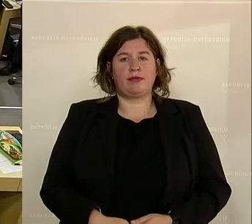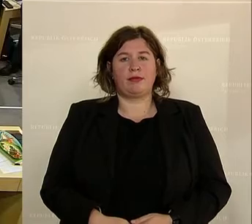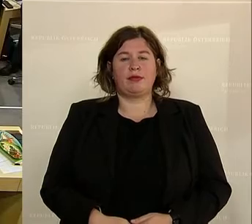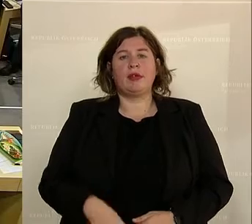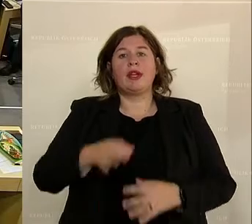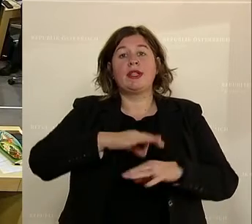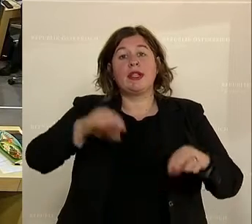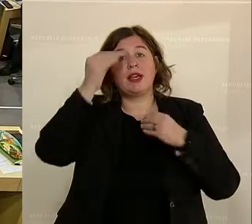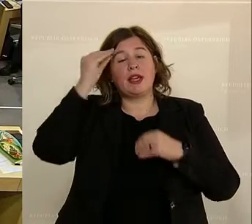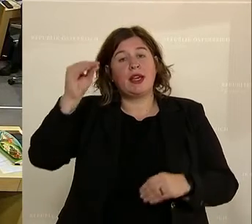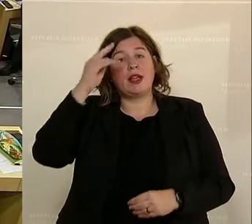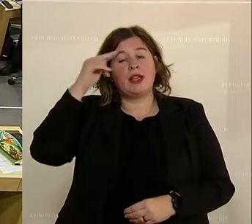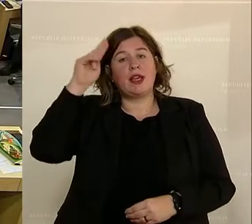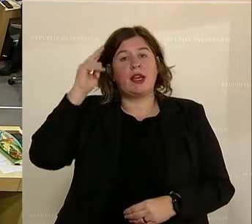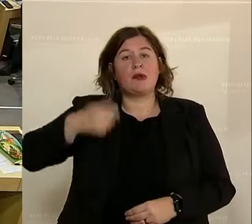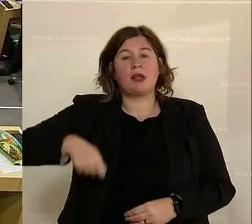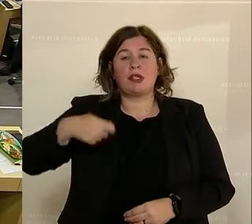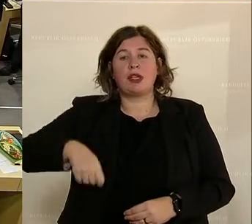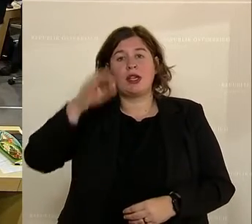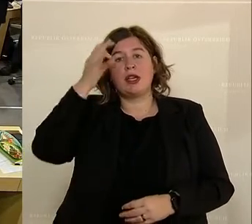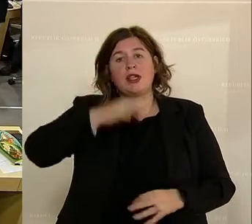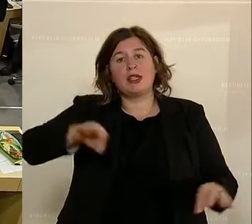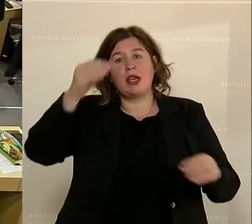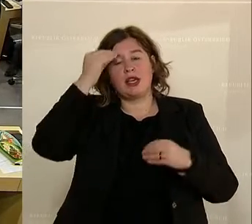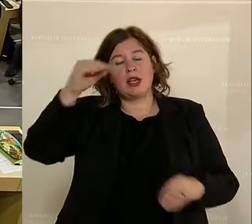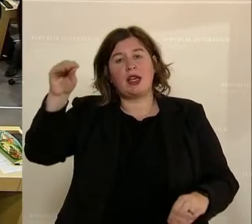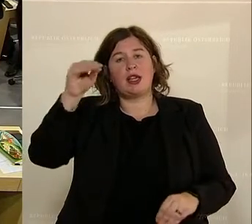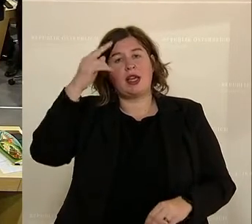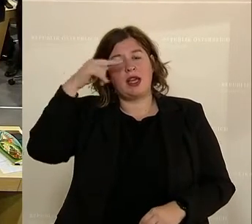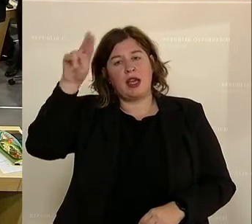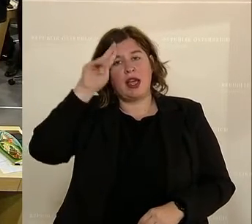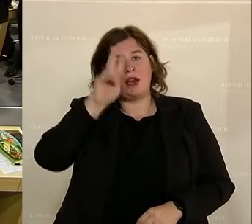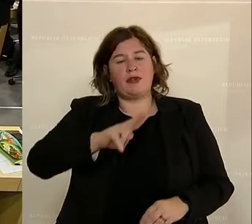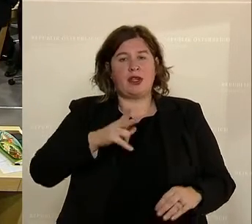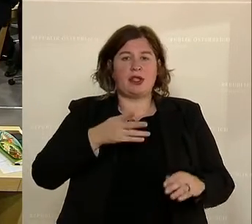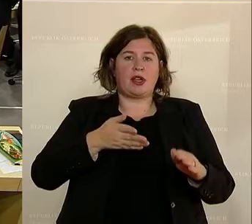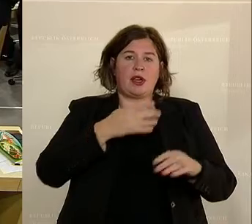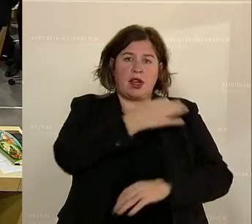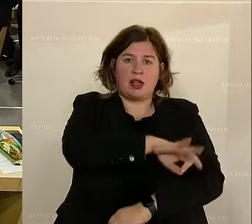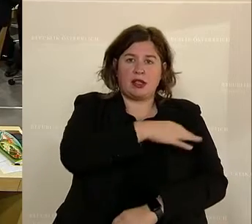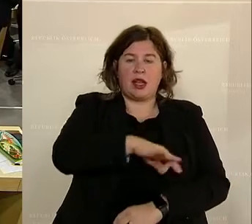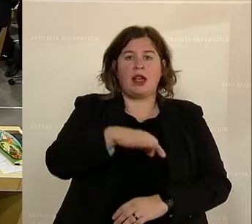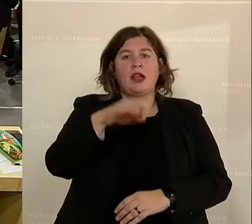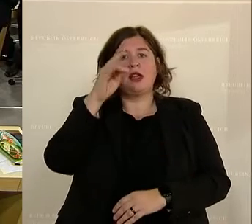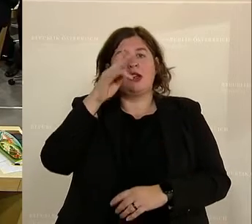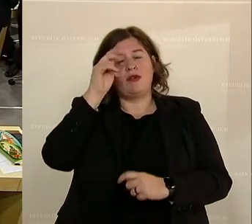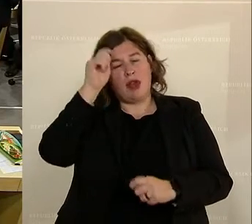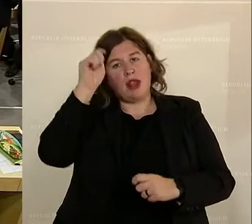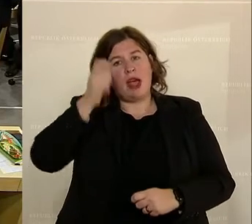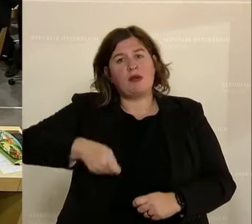Sehr geehrter Herr Präsident, sehr geehrter Herr Vizekanzler, werte Abgeordnete, liebe Zuseherinnen und Zuseher,